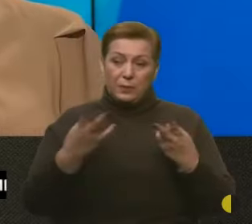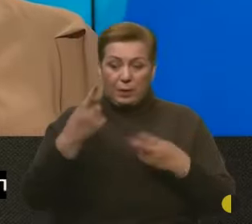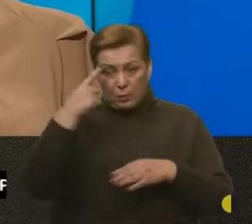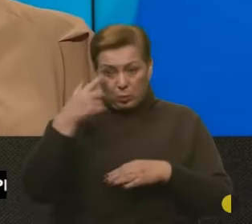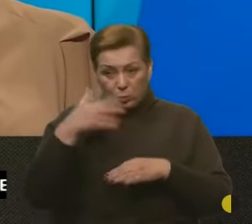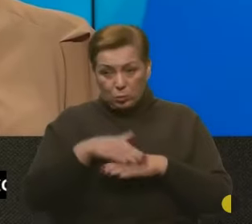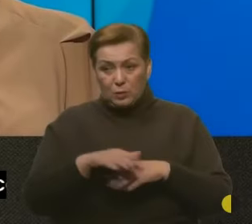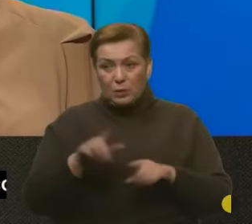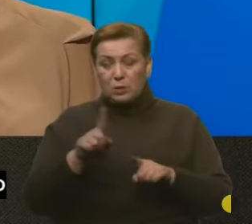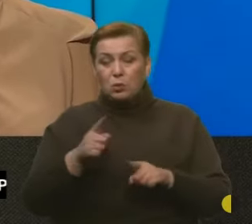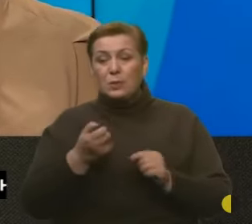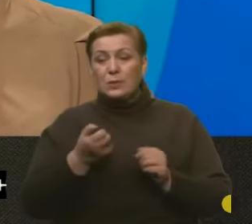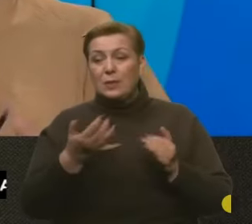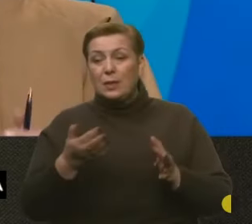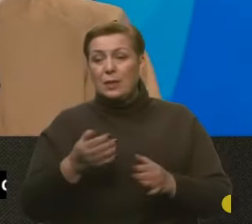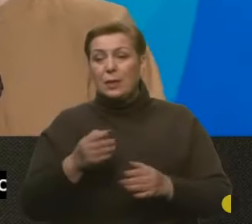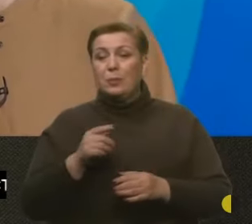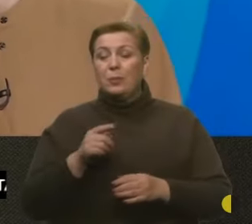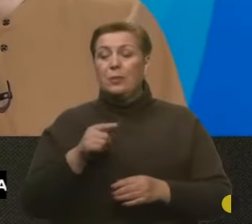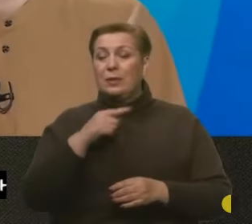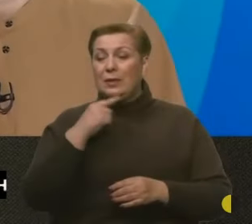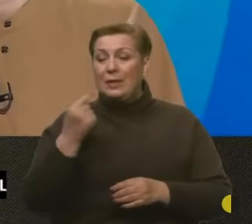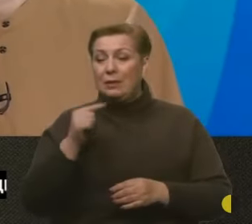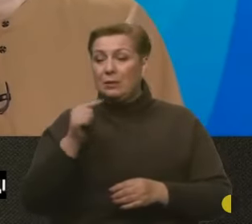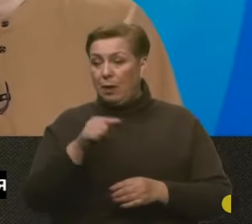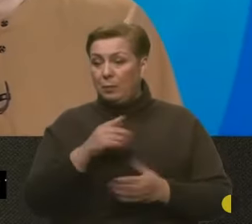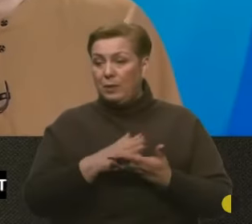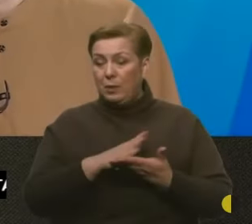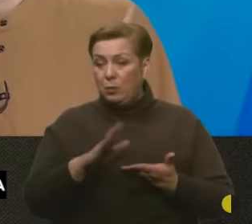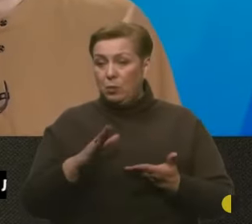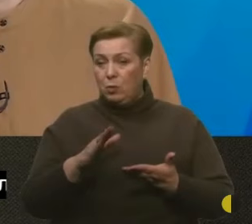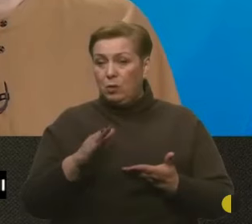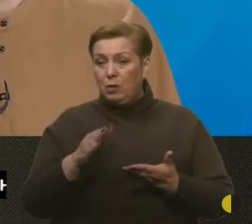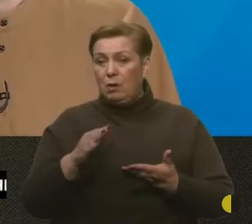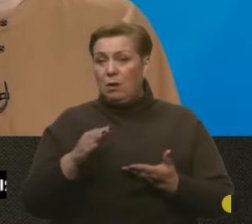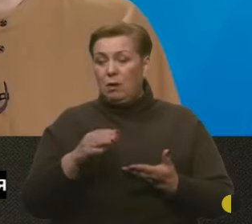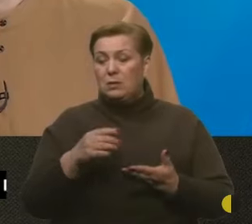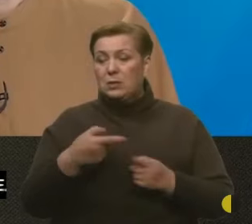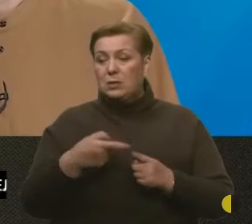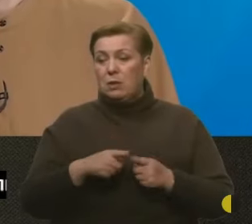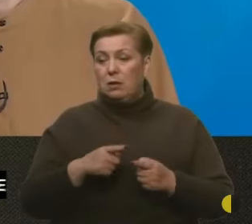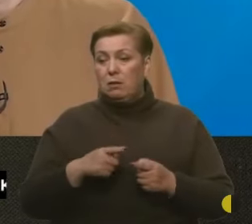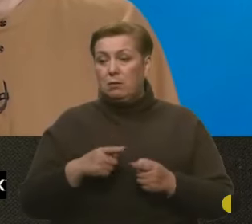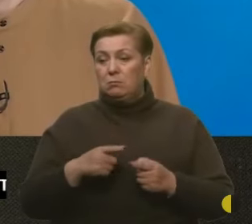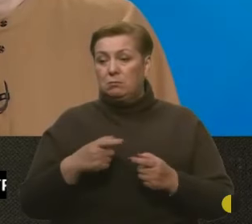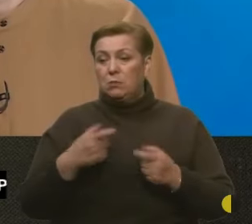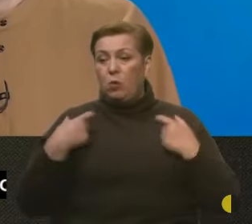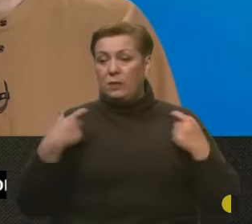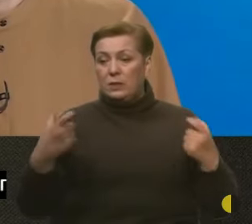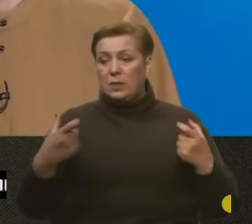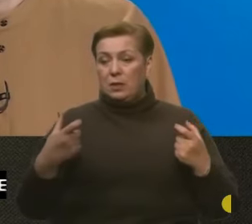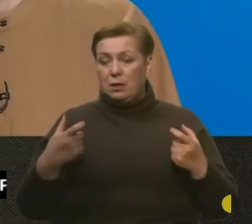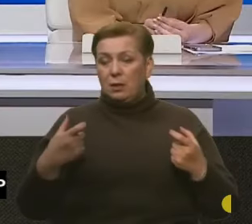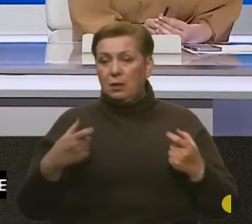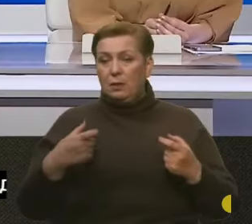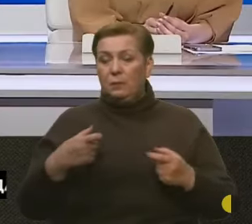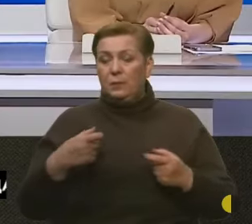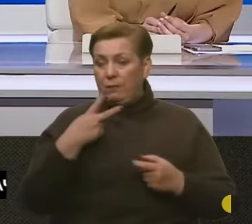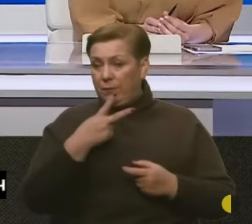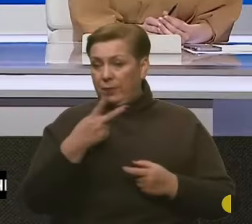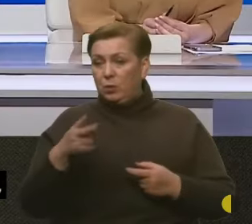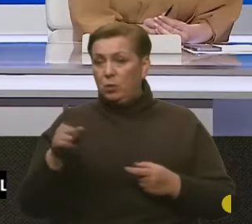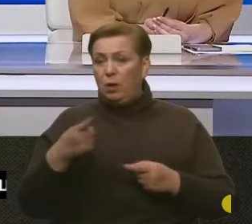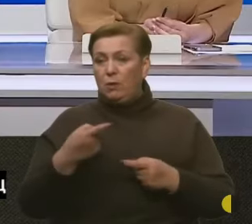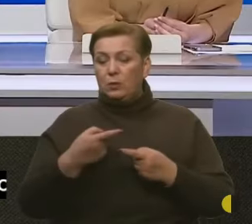скільки б їх там не було, а Кастяк – це кадрові військові, кадрові офіцери, тому що воно видно, як вони там і окопуються, і